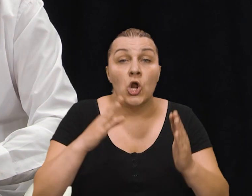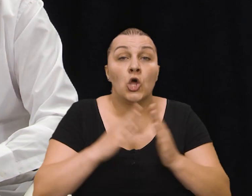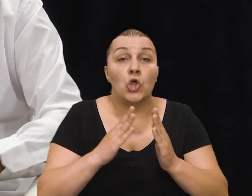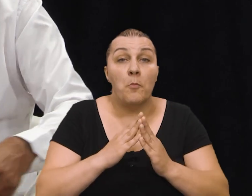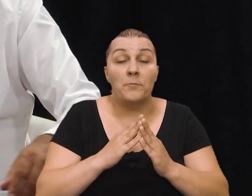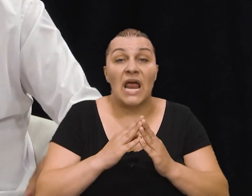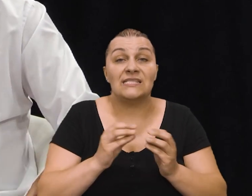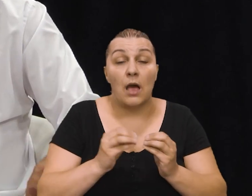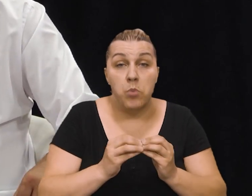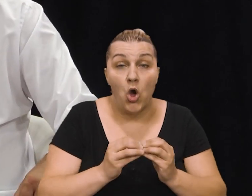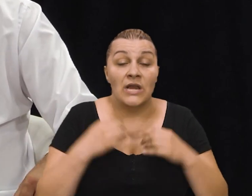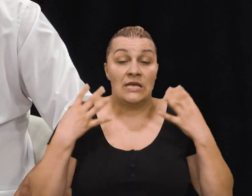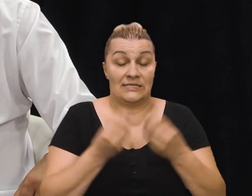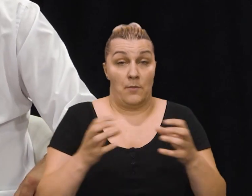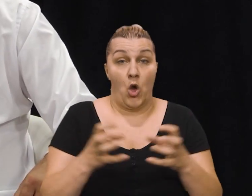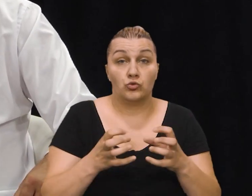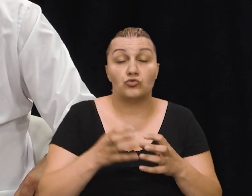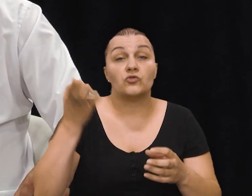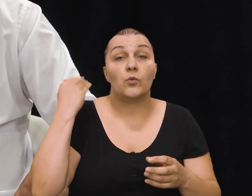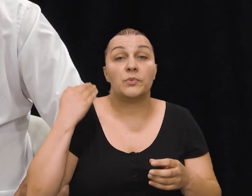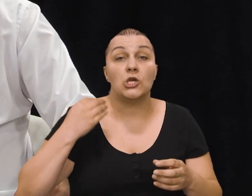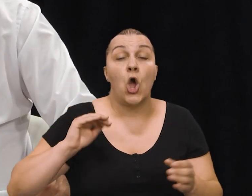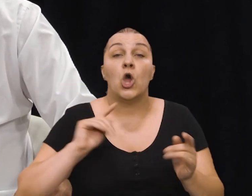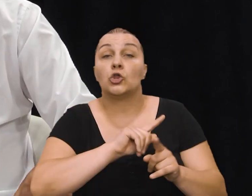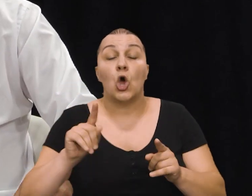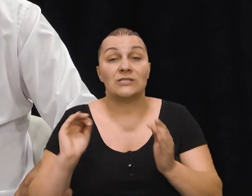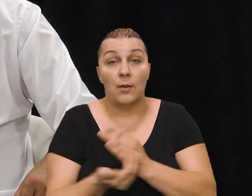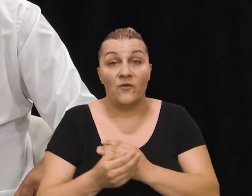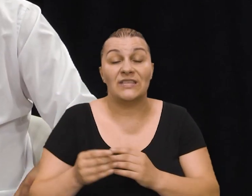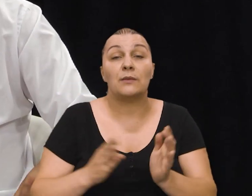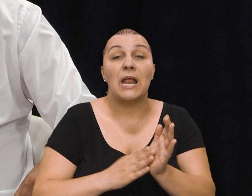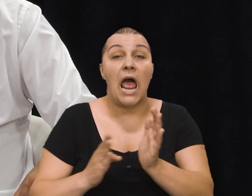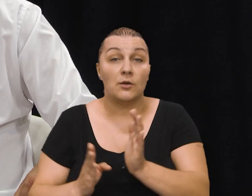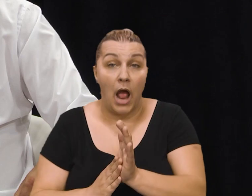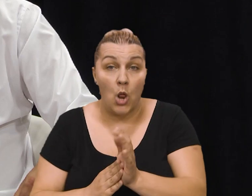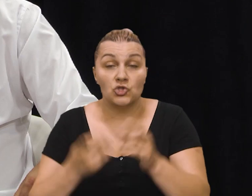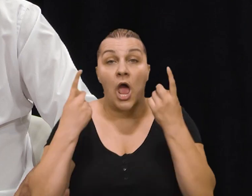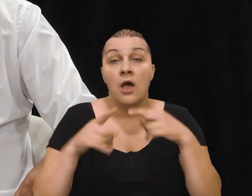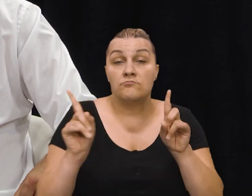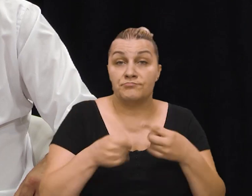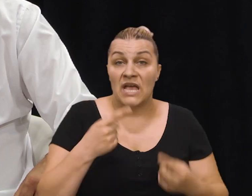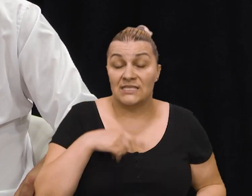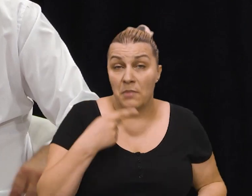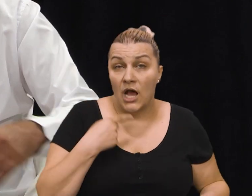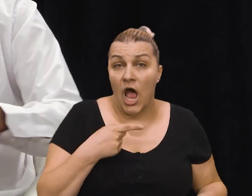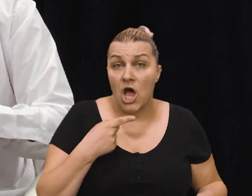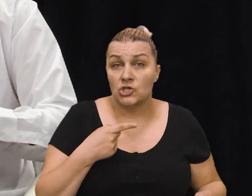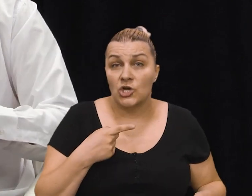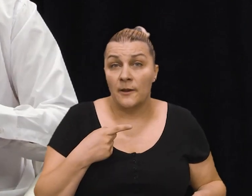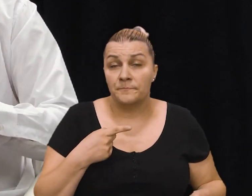bojni domovinskoj bojni s nama u društvu bio je dozapovnik Milan Maloča pjesma kaže